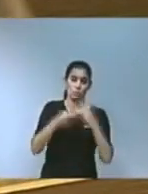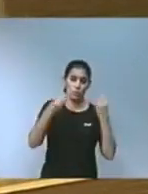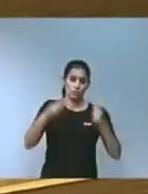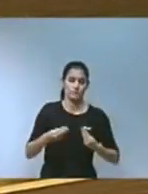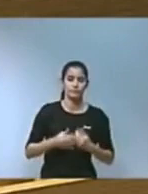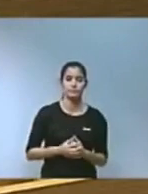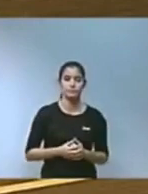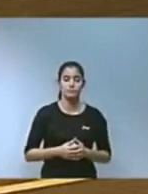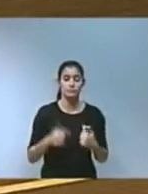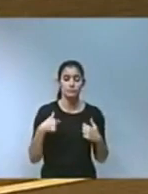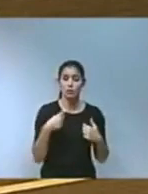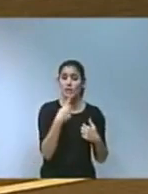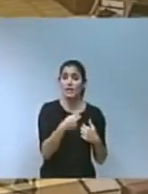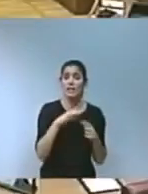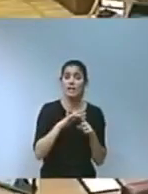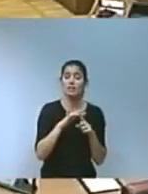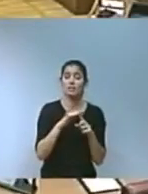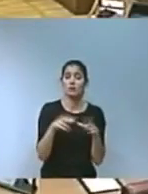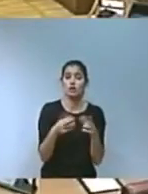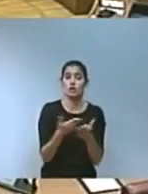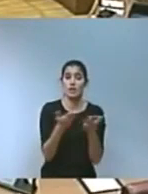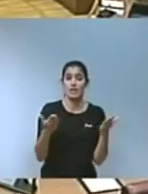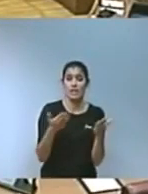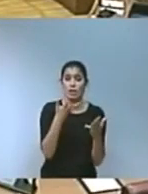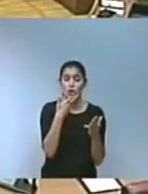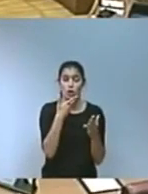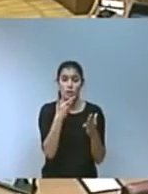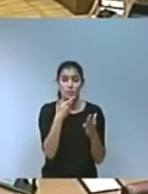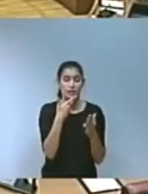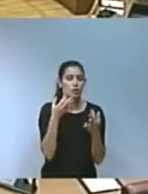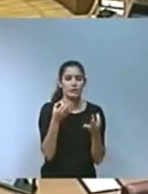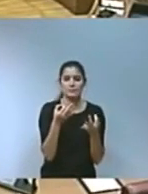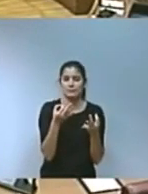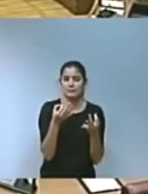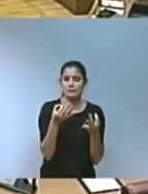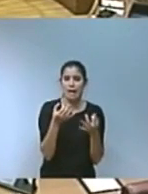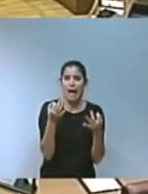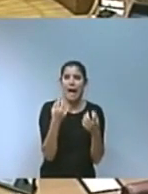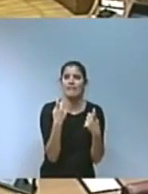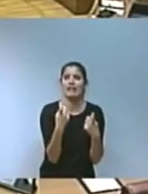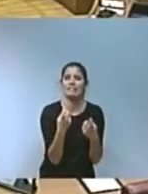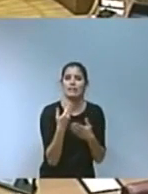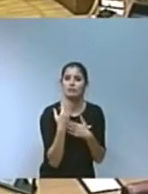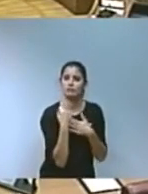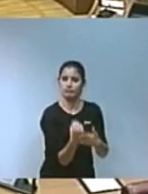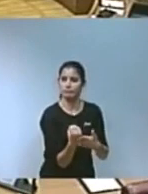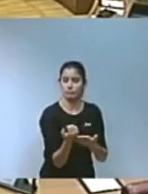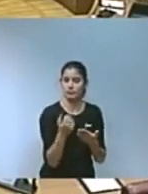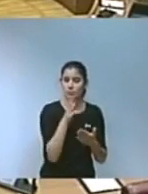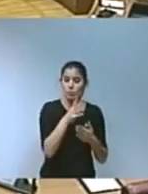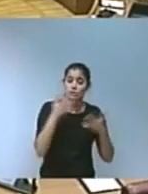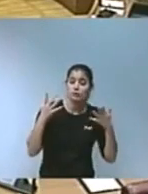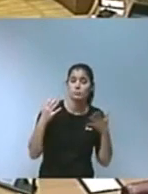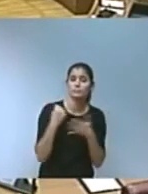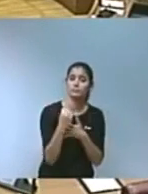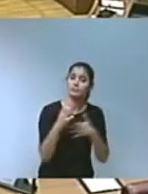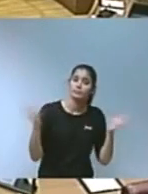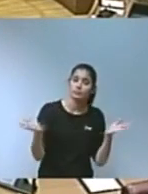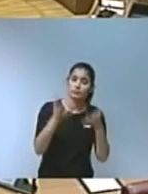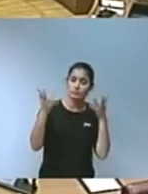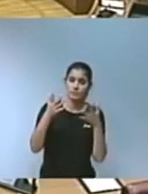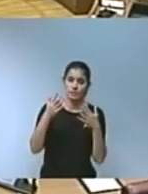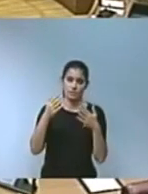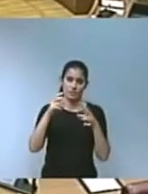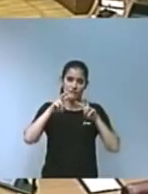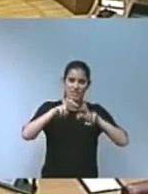a la societat del coneixement serà una aliada tècnica necessària i per això impulsarem la investigació i innovació junta